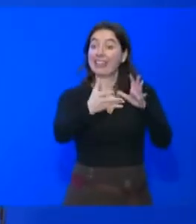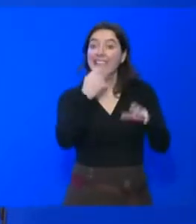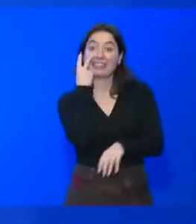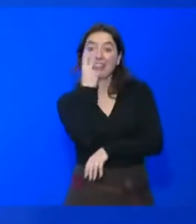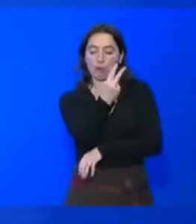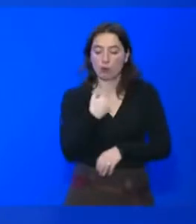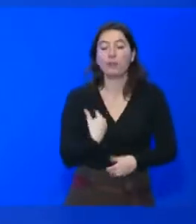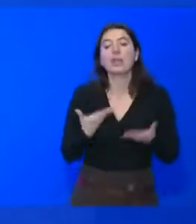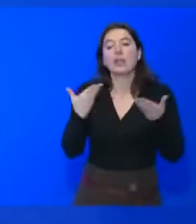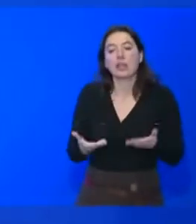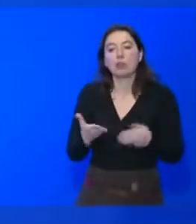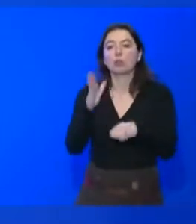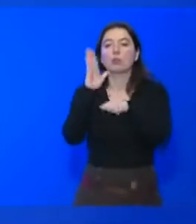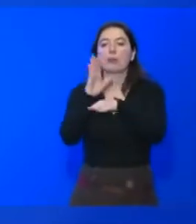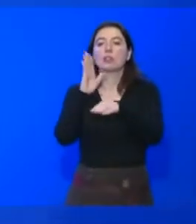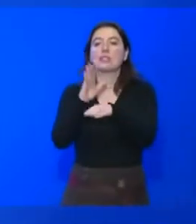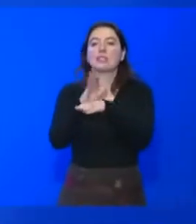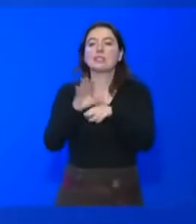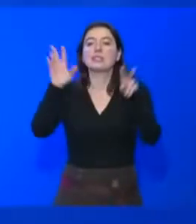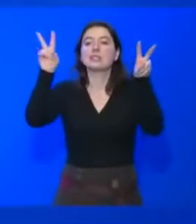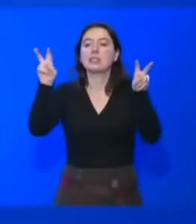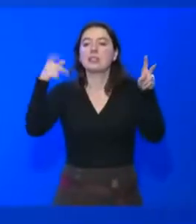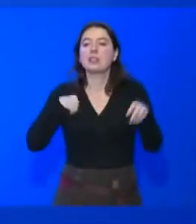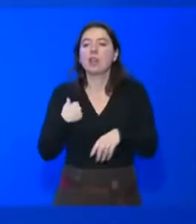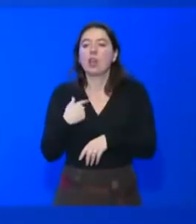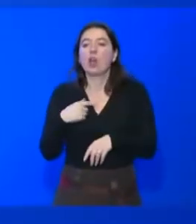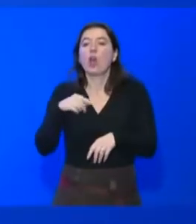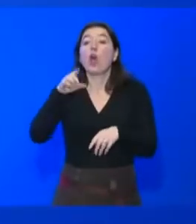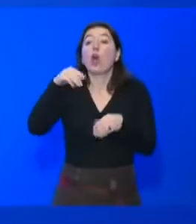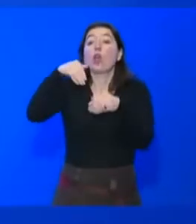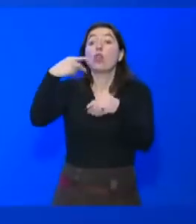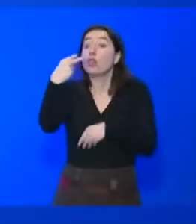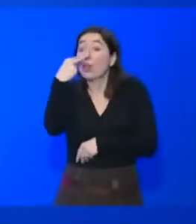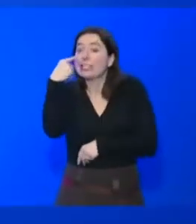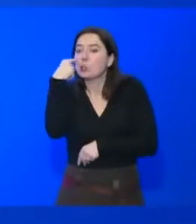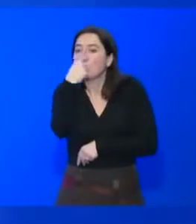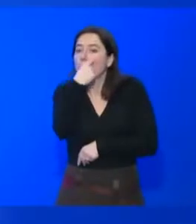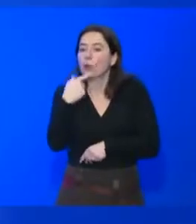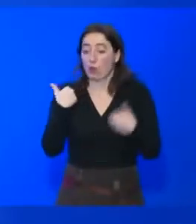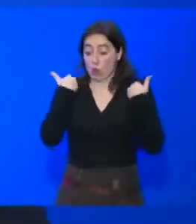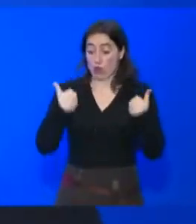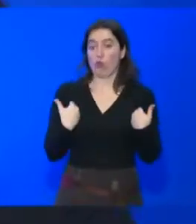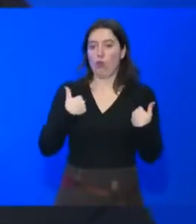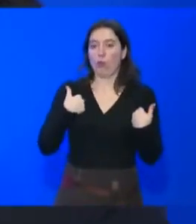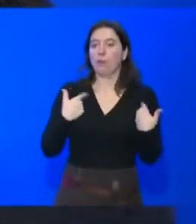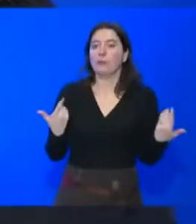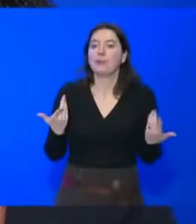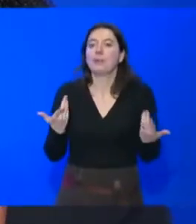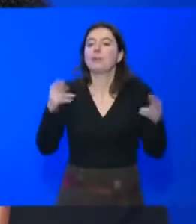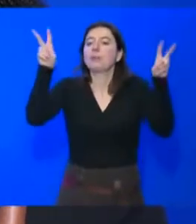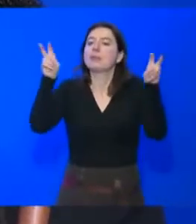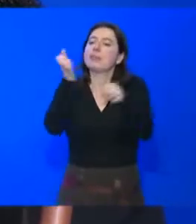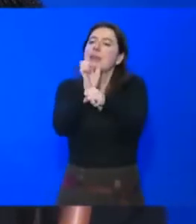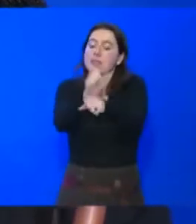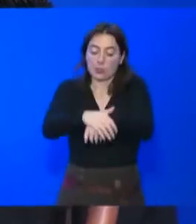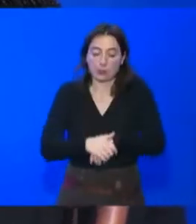une web-TV qui s'appelle IT Media Télé, ça s'appelle « Dans les yeux d'Angélina Tezanouf ». Alors, pour répondre à ta question, tout simplement, je pense